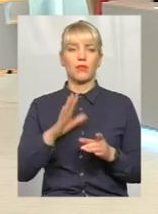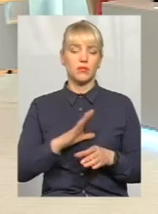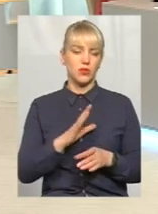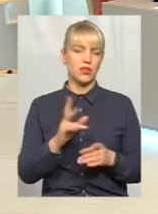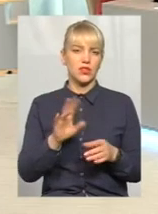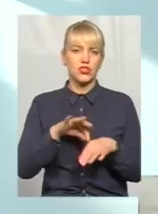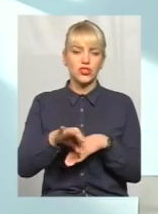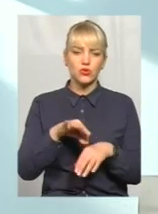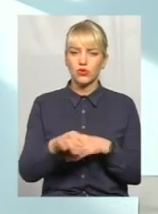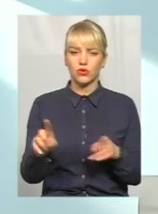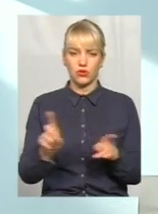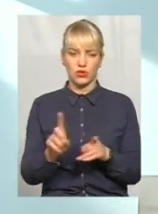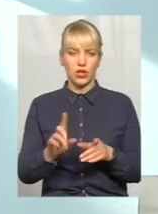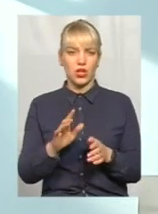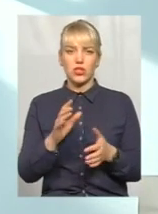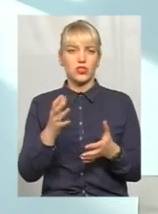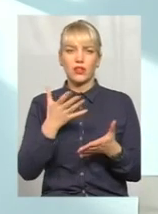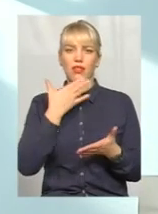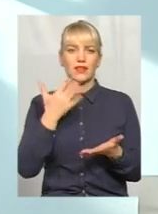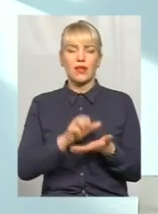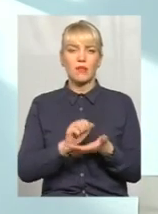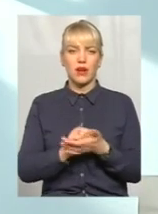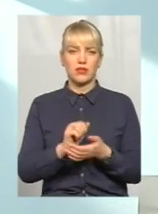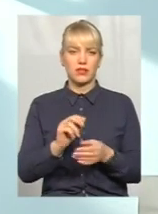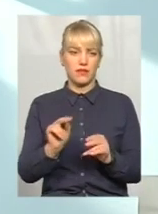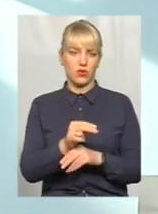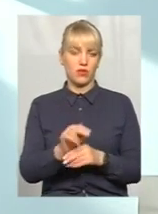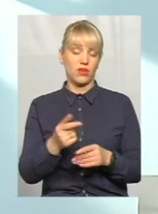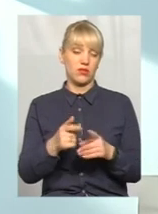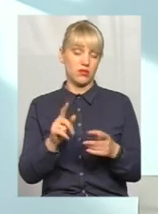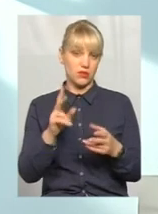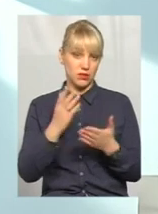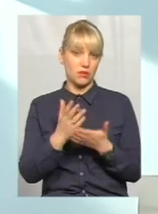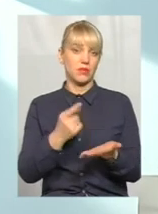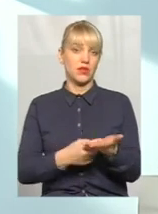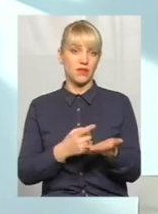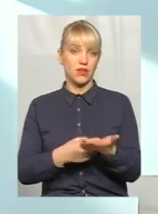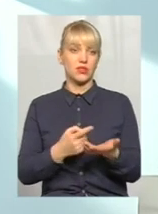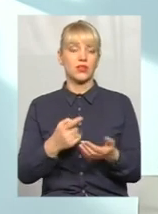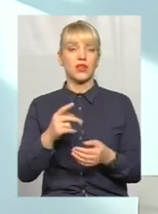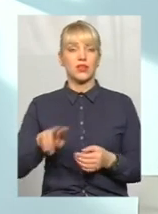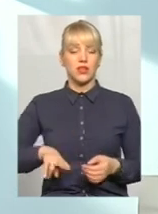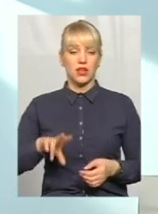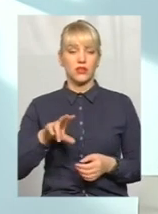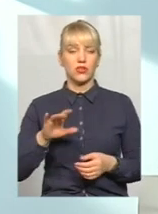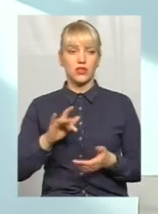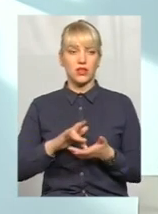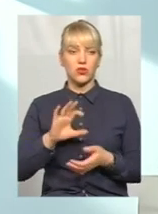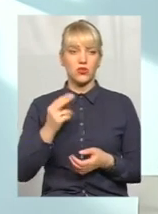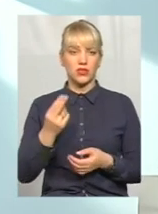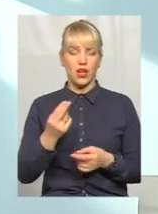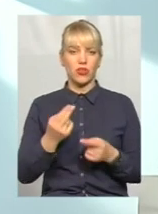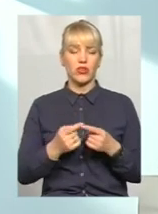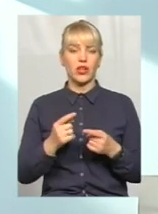поводиться, або взагалі не займається вихованням дітей. І підвердження цього є слова директора Центру соціально-психологічної реабілітації «Щасливе